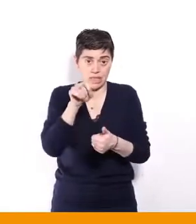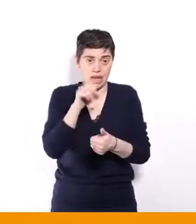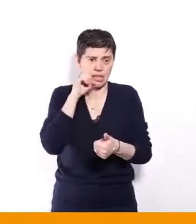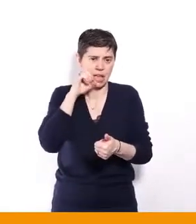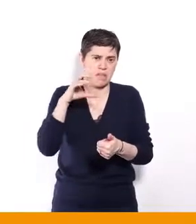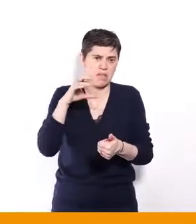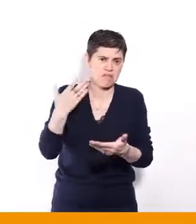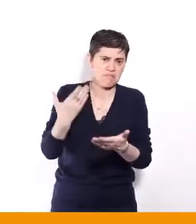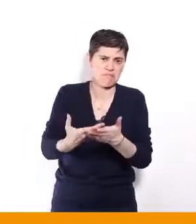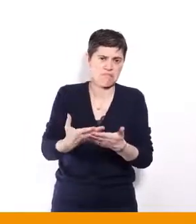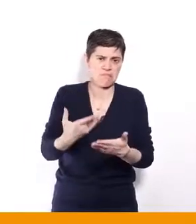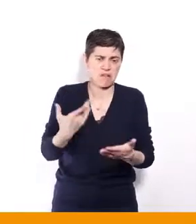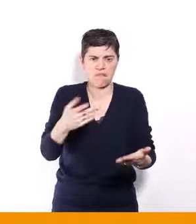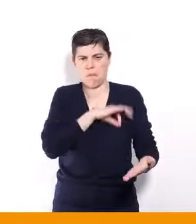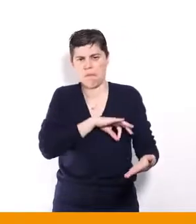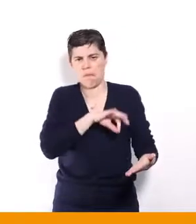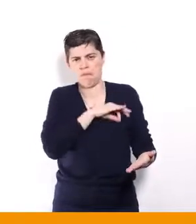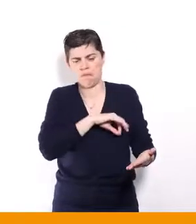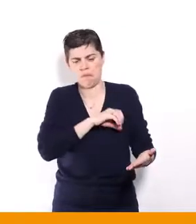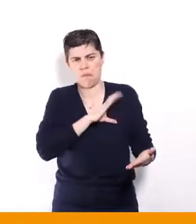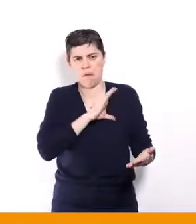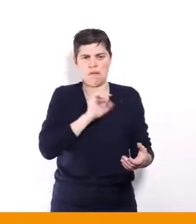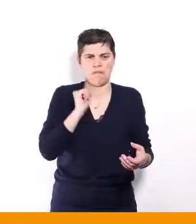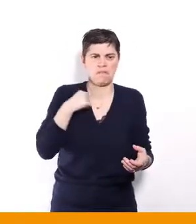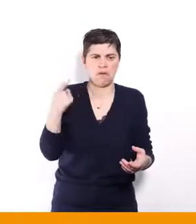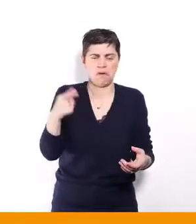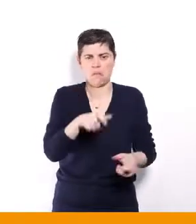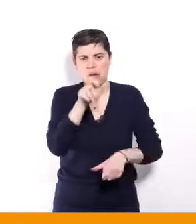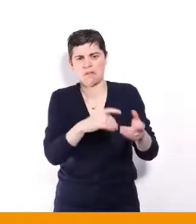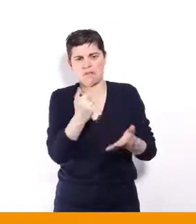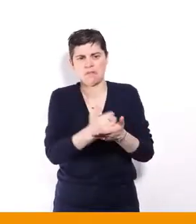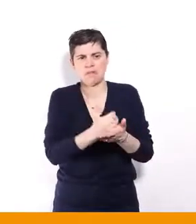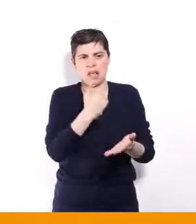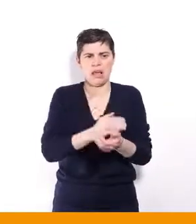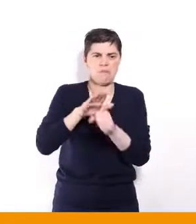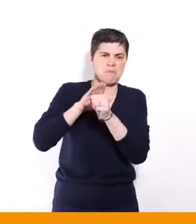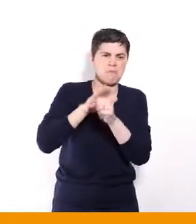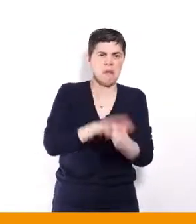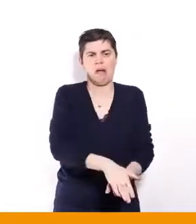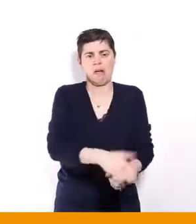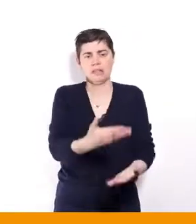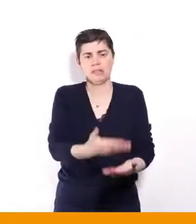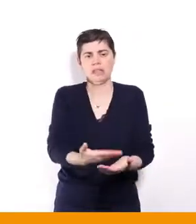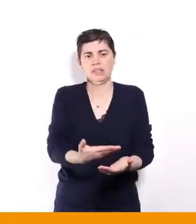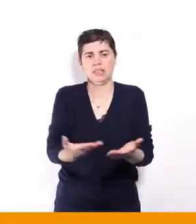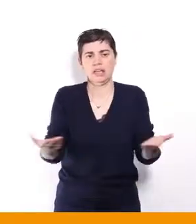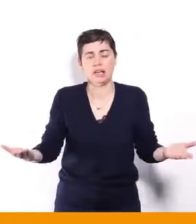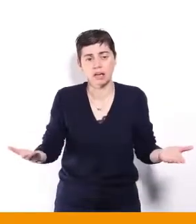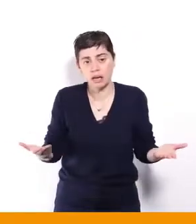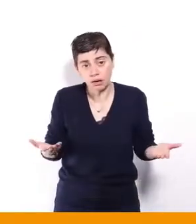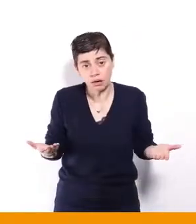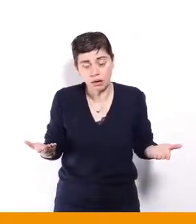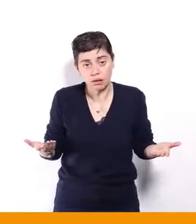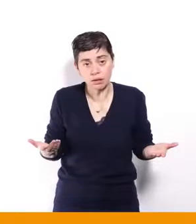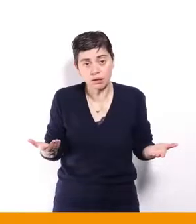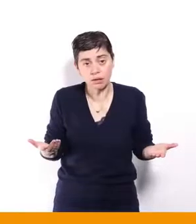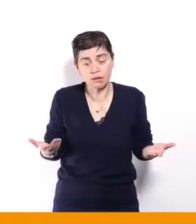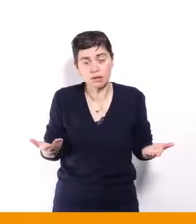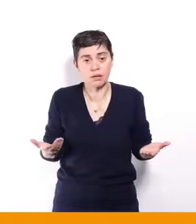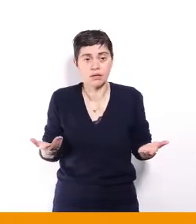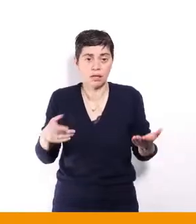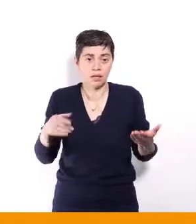.A.B.A., c'est de faire plus de profits, donc d'écraser au maximum sa masse salariale. Mais c'est justement cette logique-là qu'il faut, en effet,